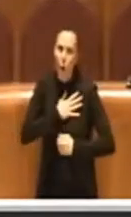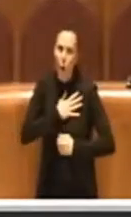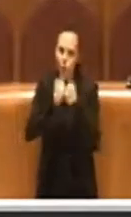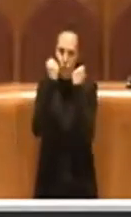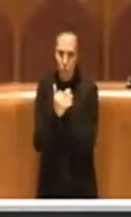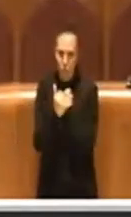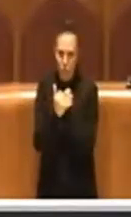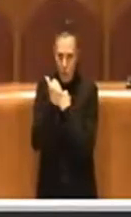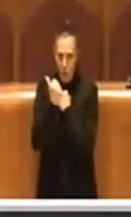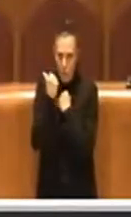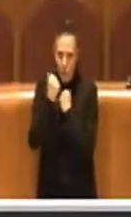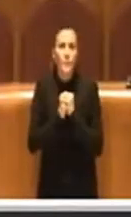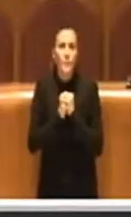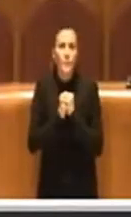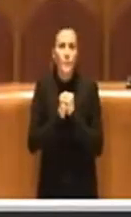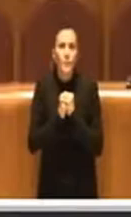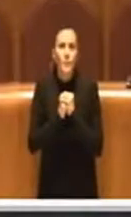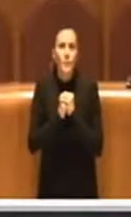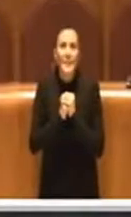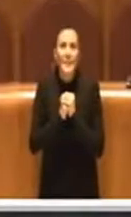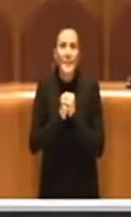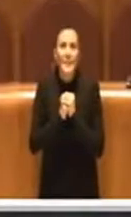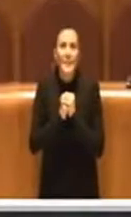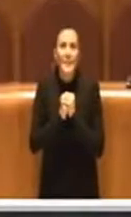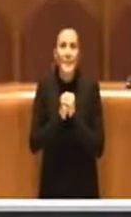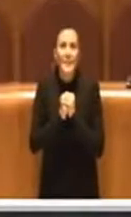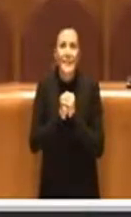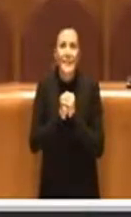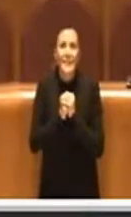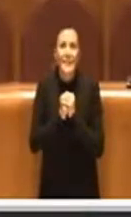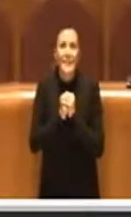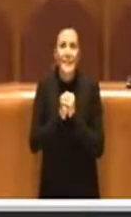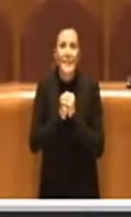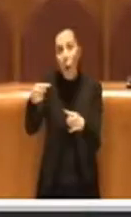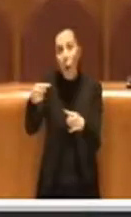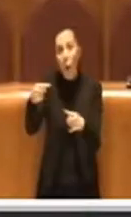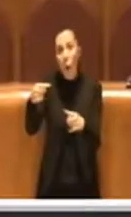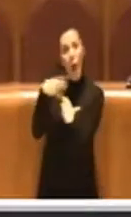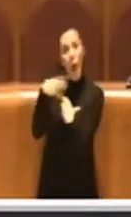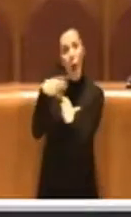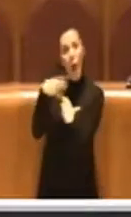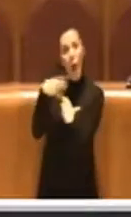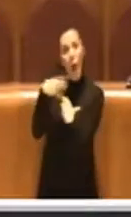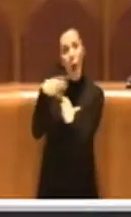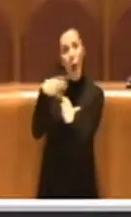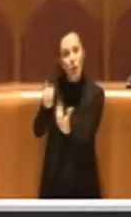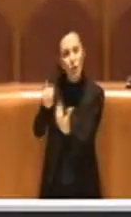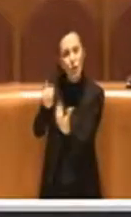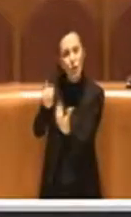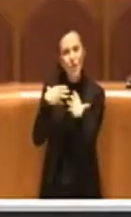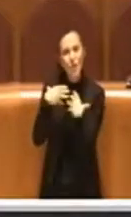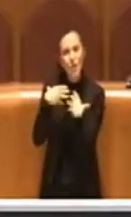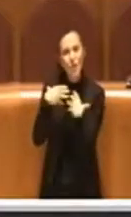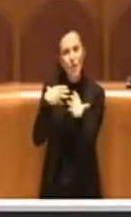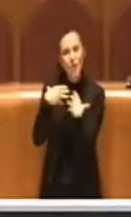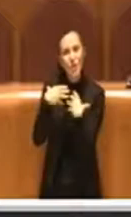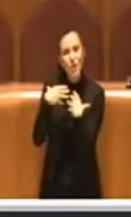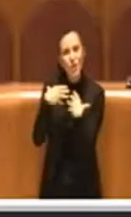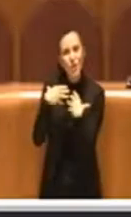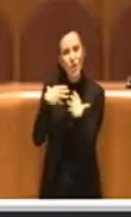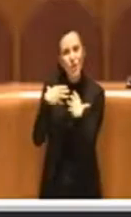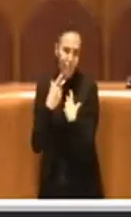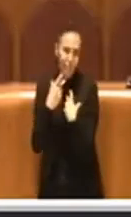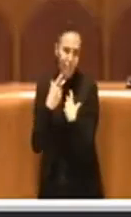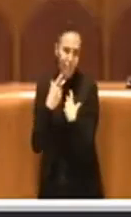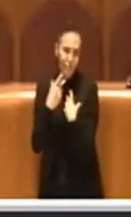avere delle elezioni su questo effettivamente stride un po', perché